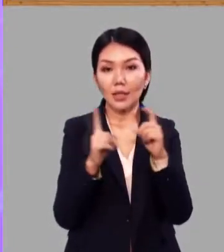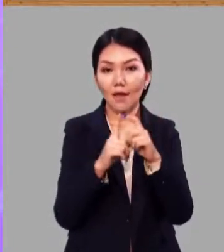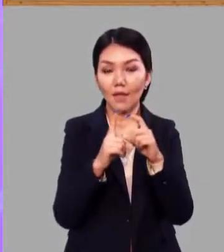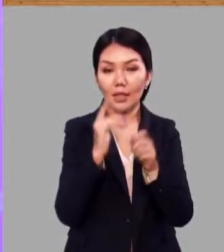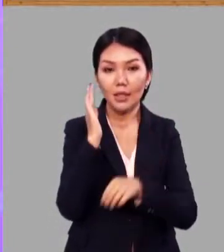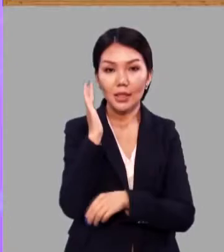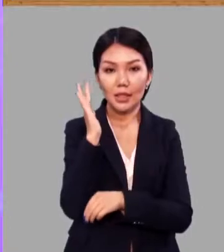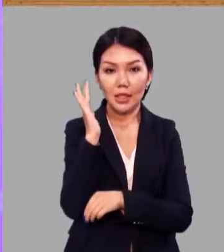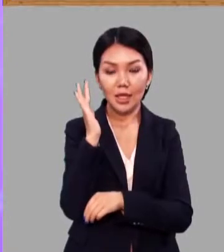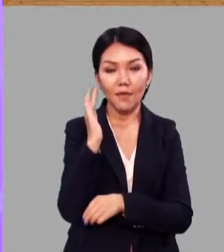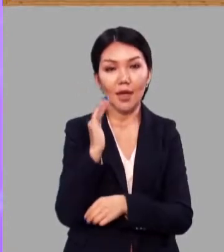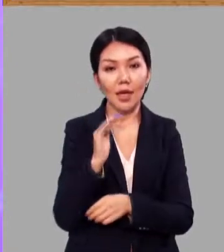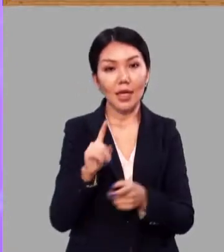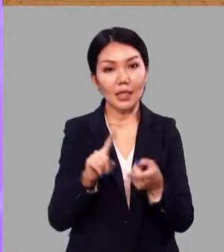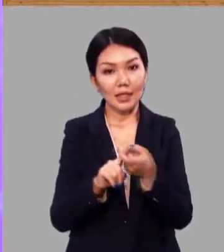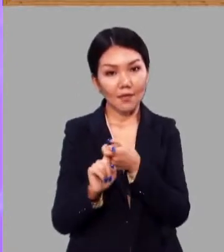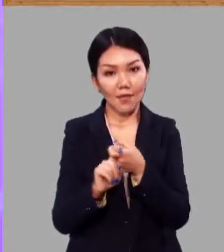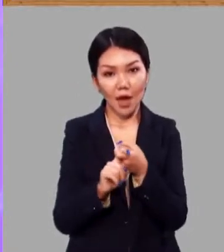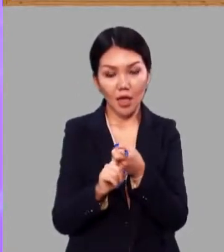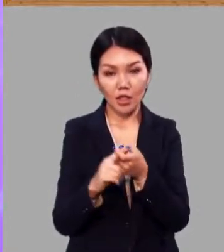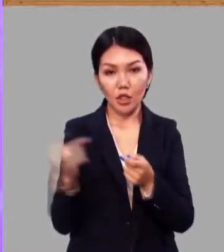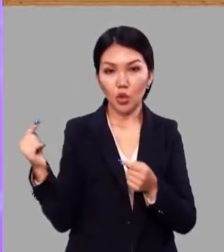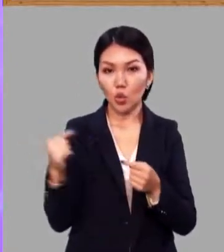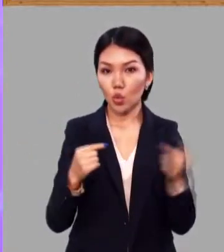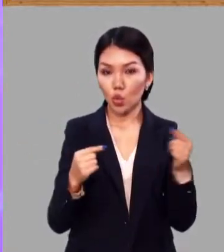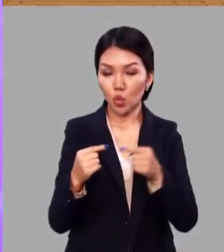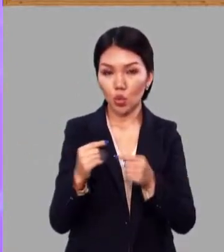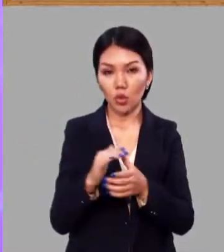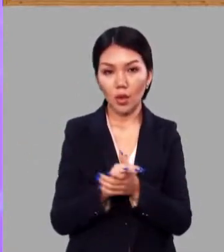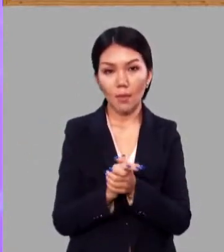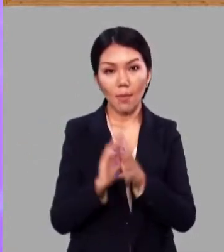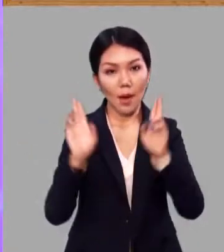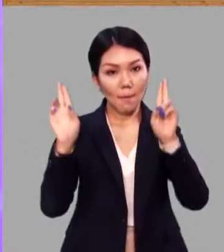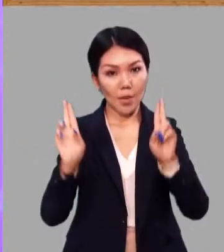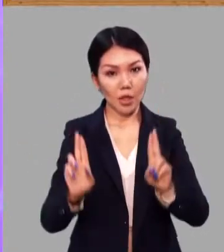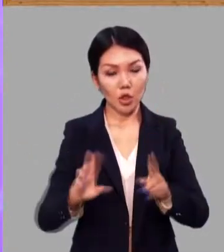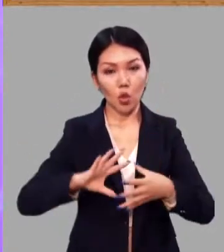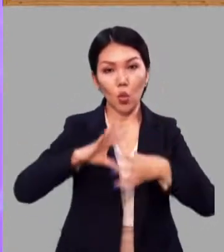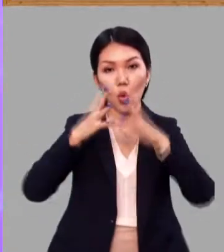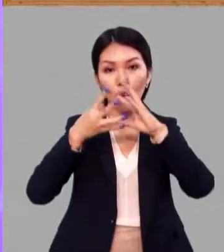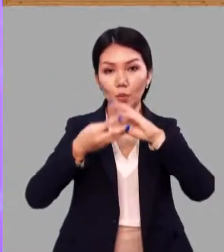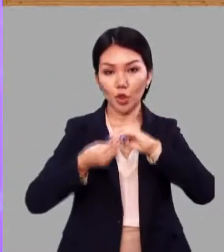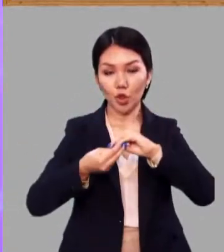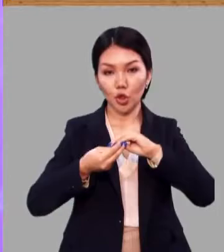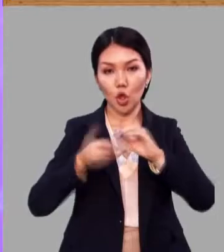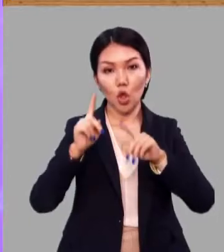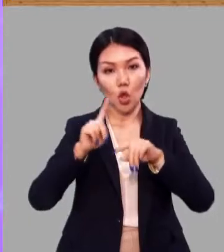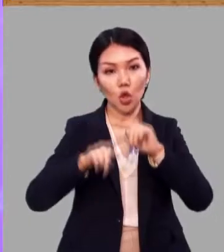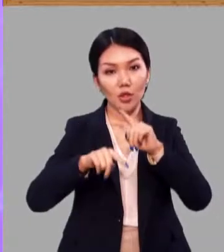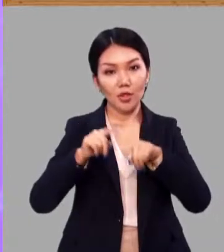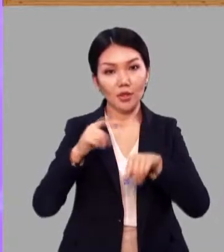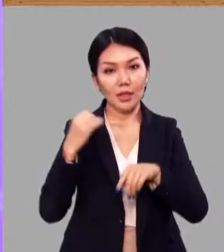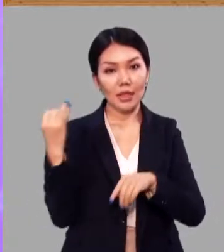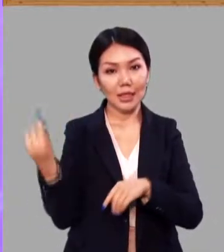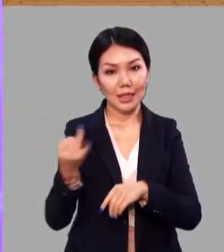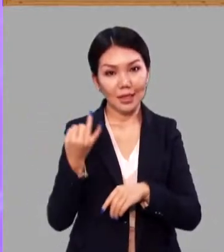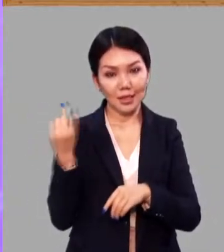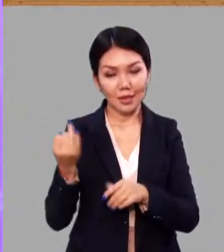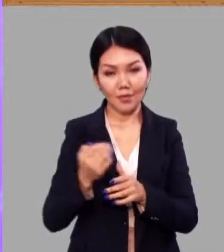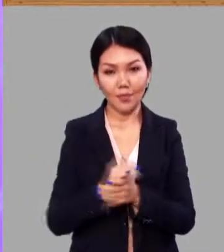деревьях, связаны между собой по принципу общих родственных